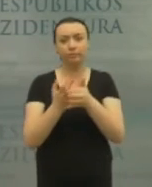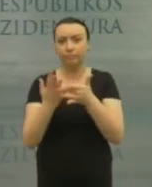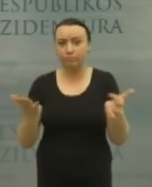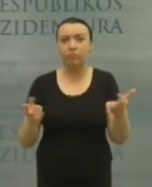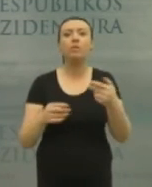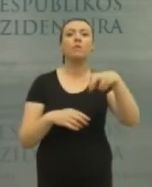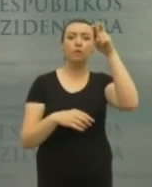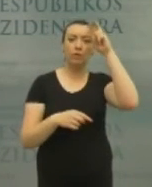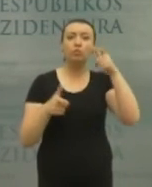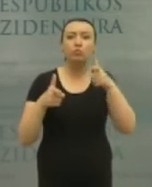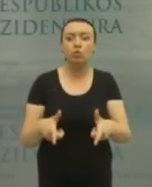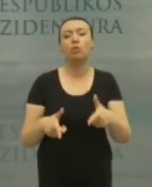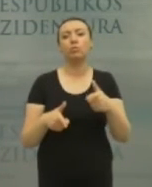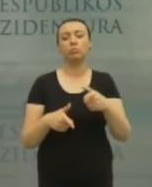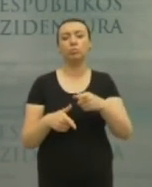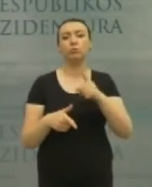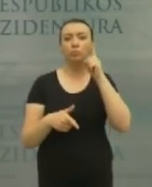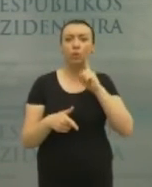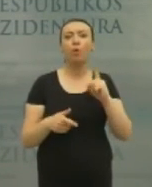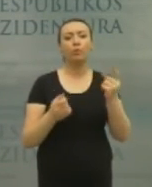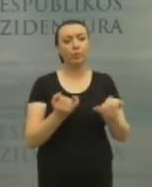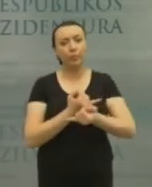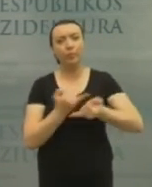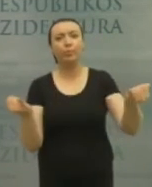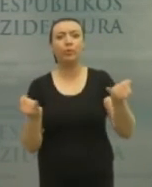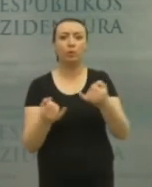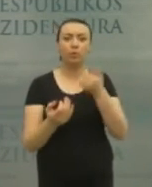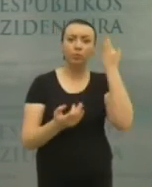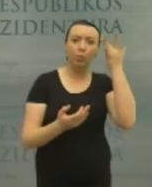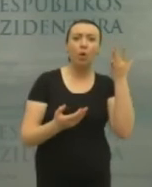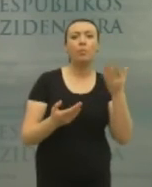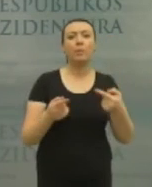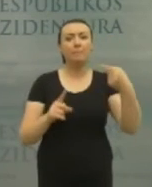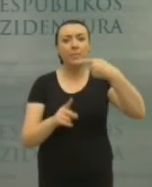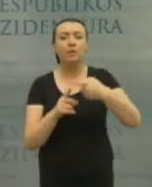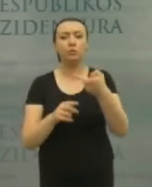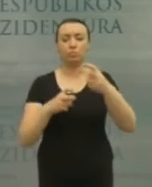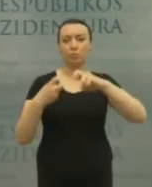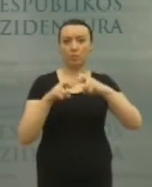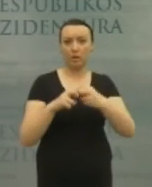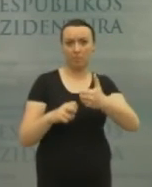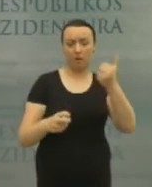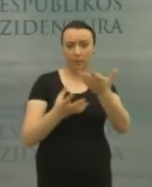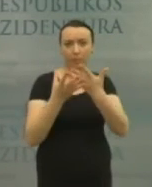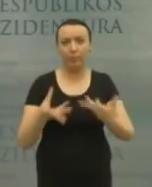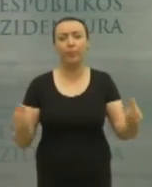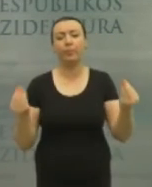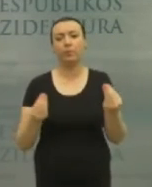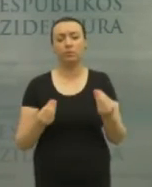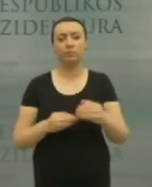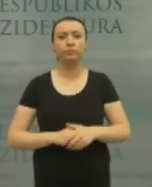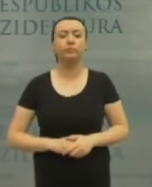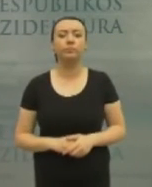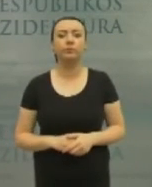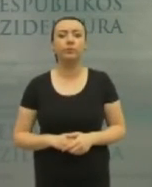Ir vyriausybė tikrai yra nusiteikusi ir dalintis kaštais, ir prisidėti prie šių problemų sprendimo visais įmanomais